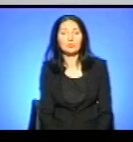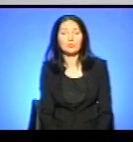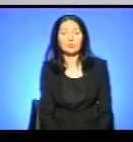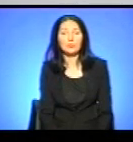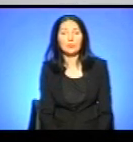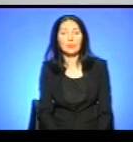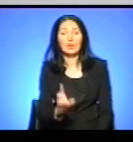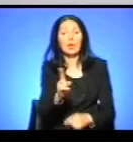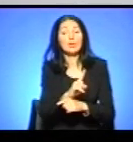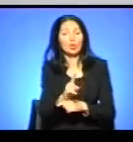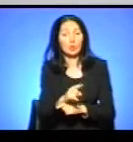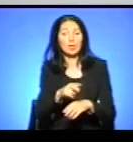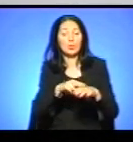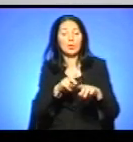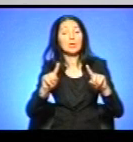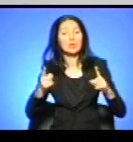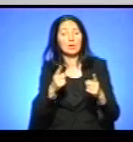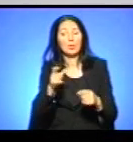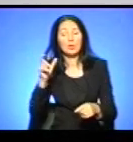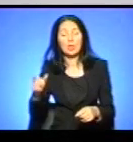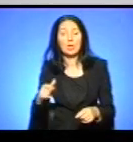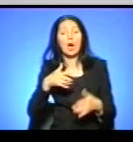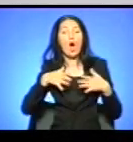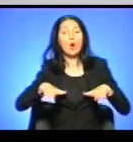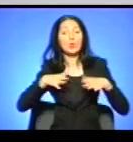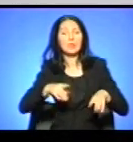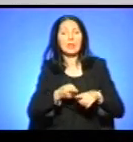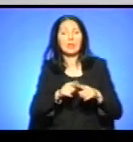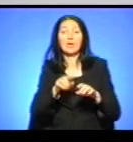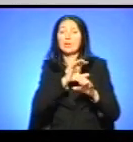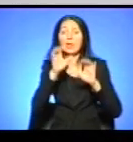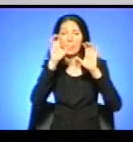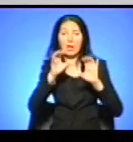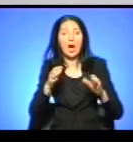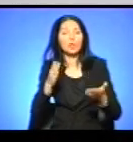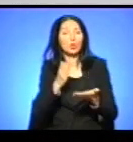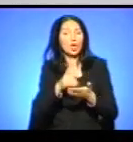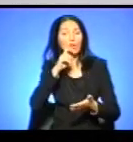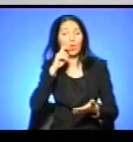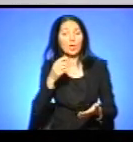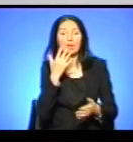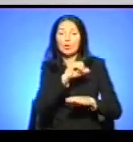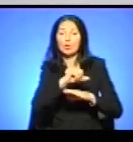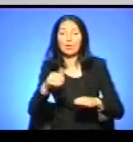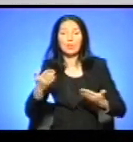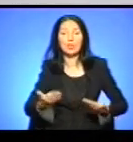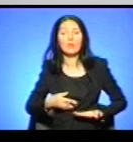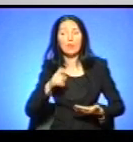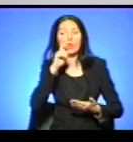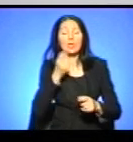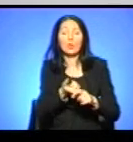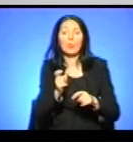На Тернопільщині поліцейські затримали громадянина Грузії, який нелегально перебуває в Україні. Іноземець перебував в країні понад